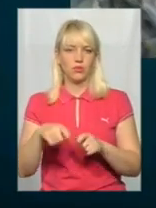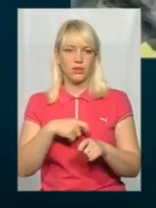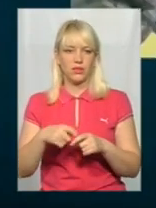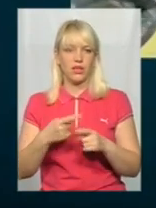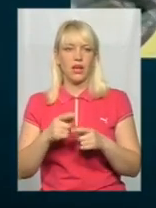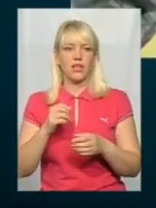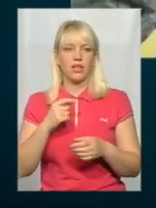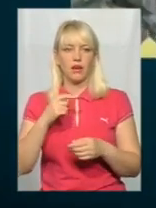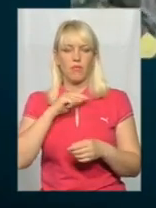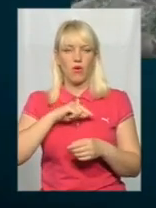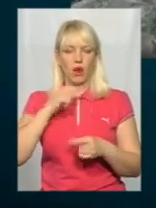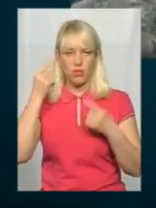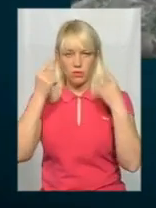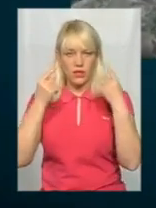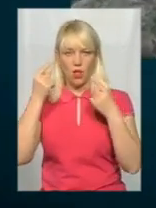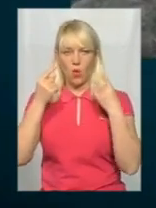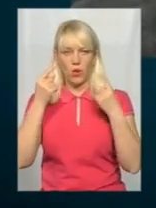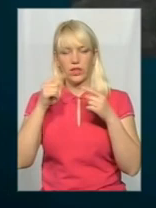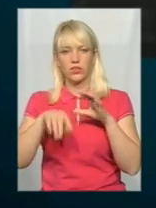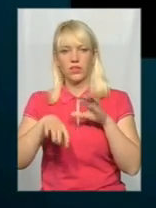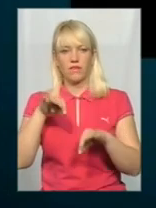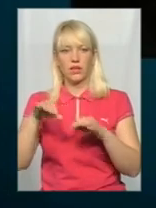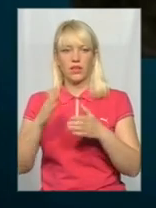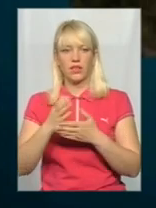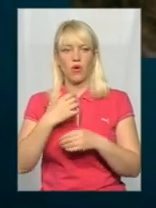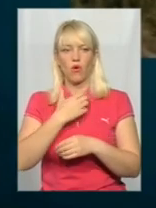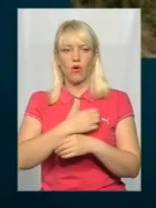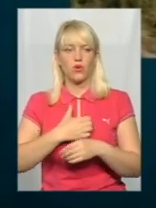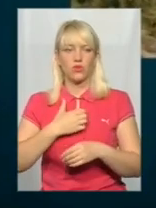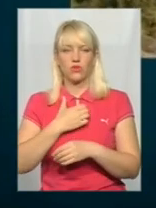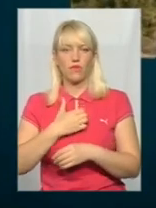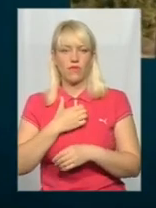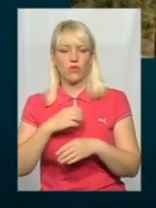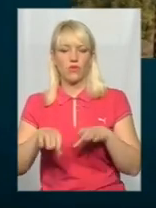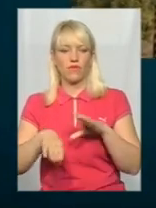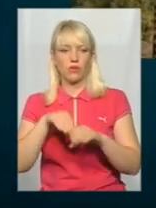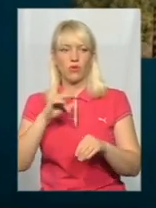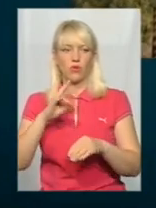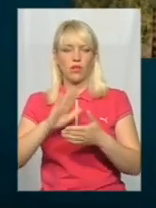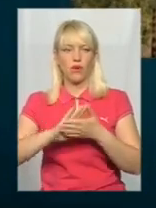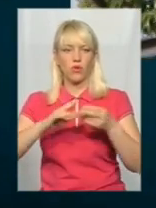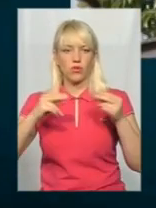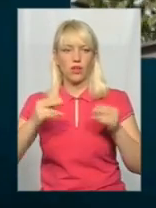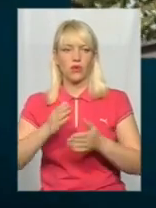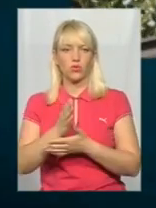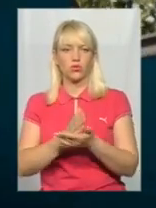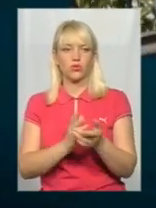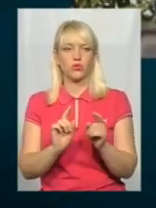-психологічний відбір теж є основною і немаловажною складовою відбору на контрактну службу, тому що